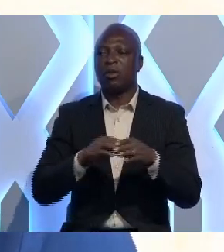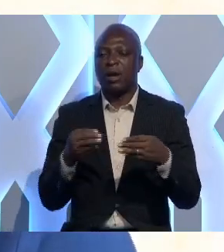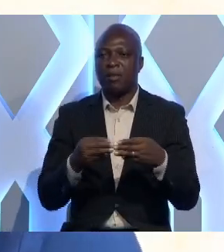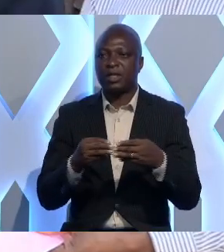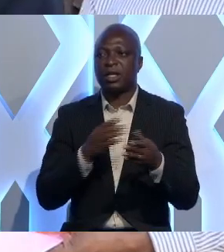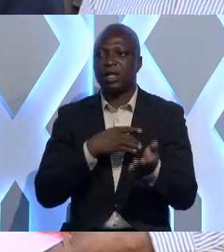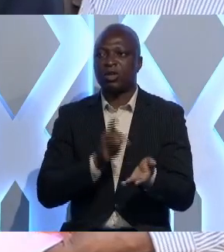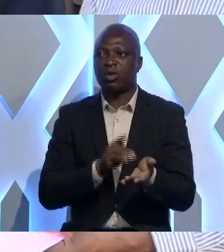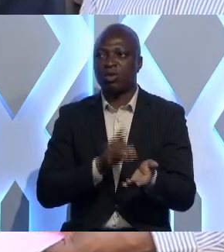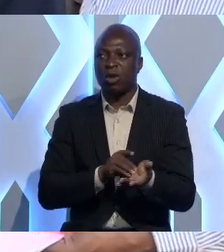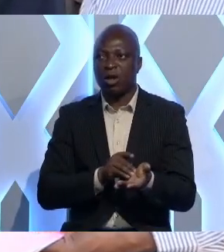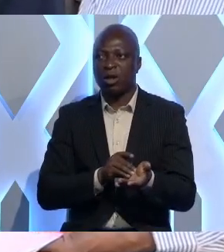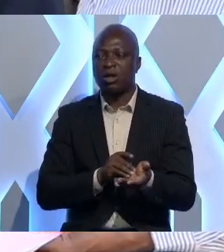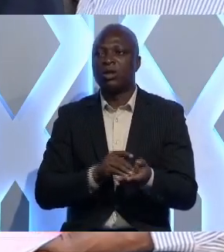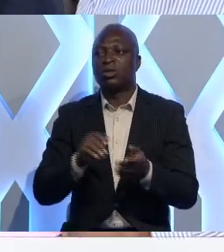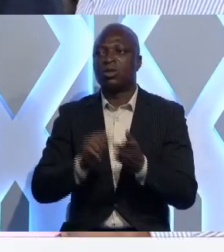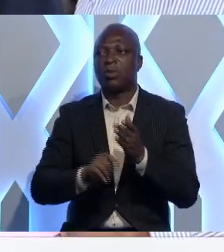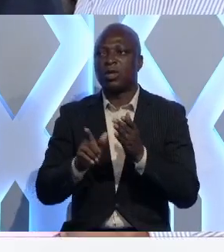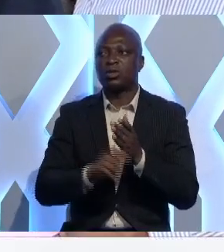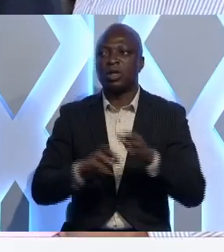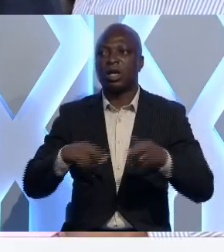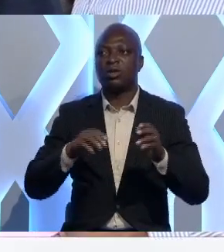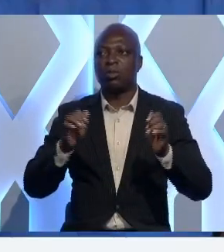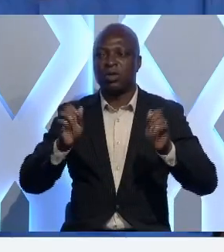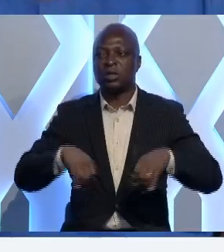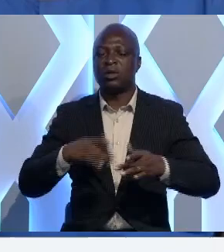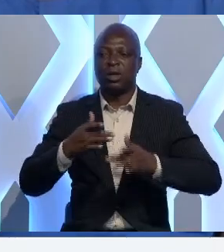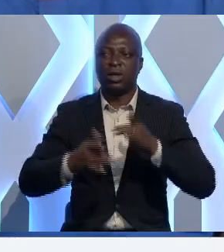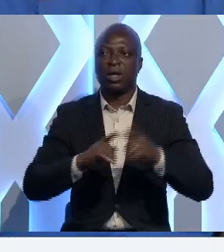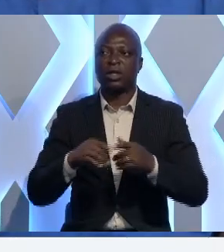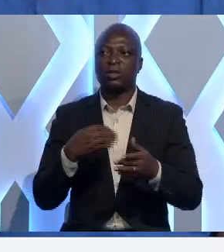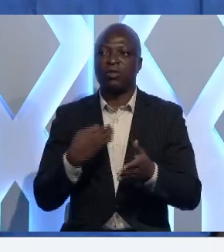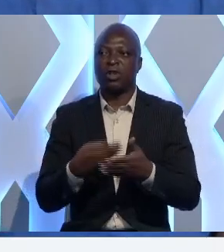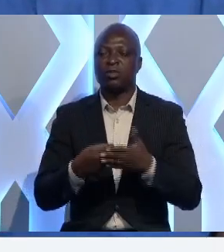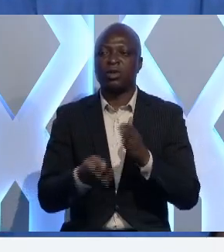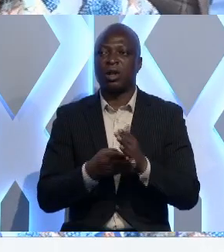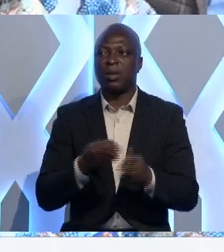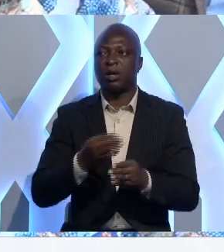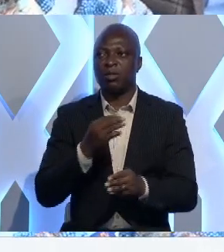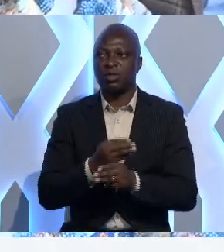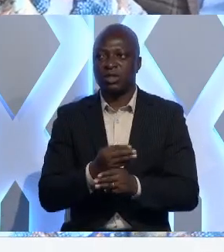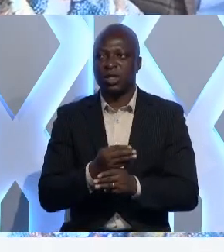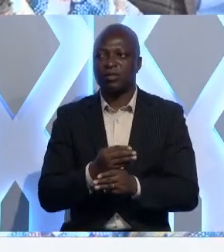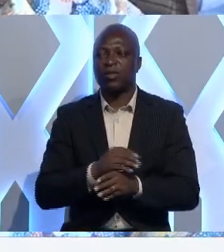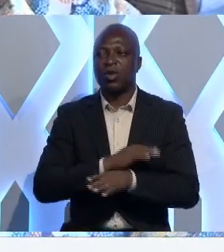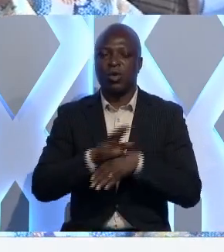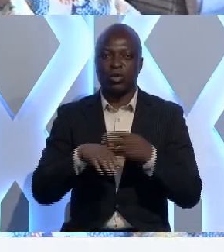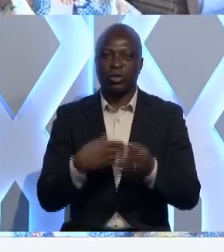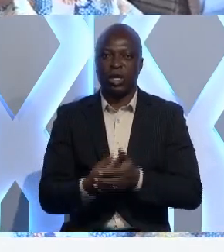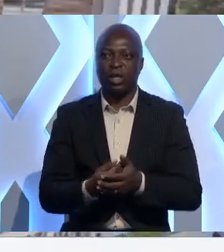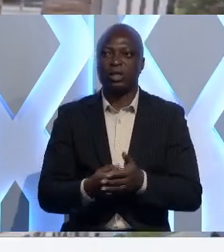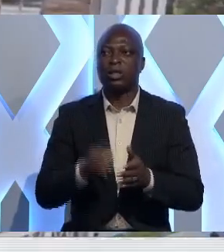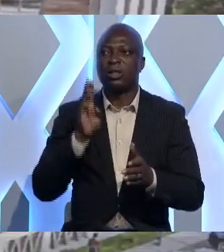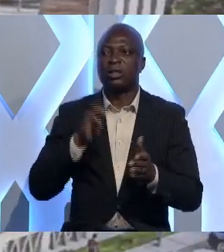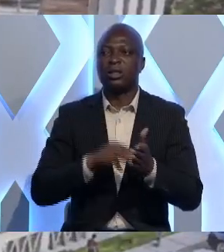et doctorat. Son opérationnalisation est rendue possible grâce au financement de la Banque mondiale. Au total, 6